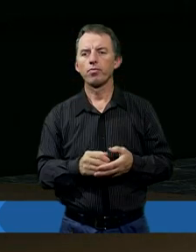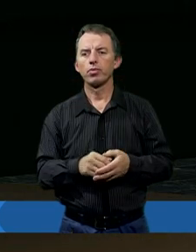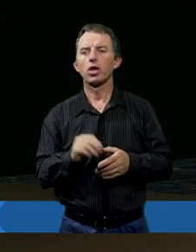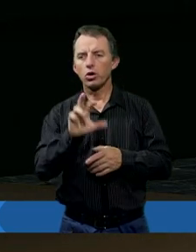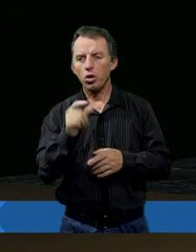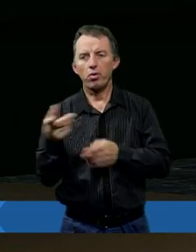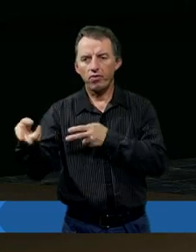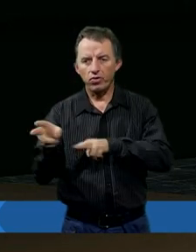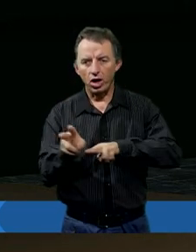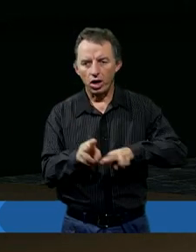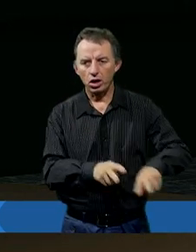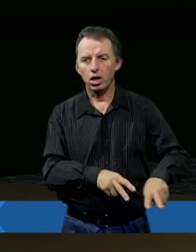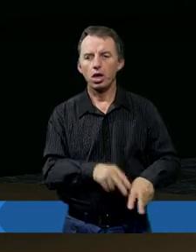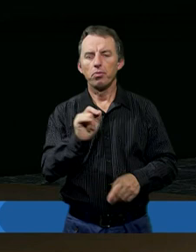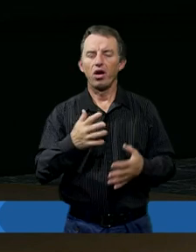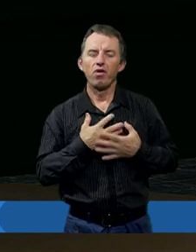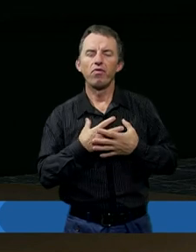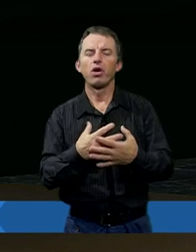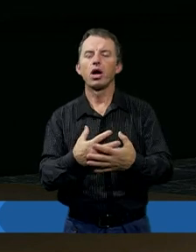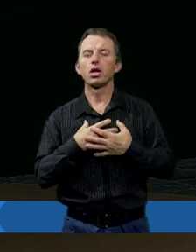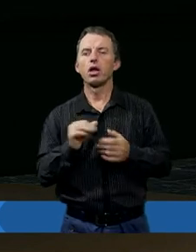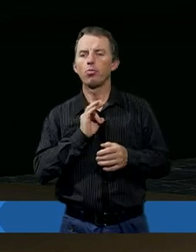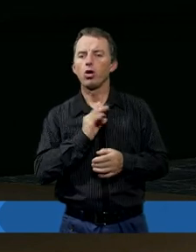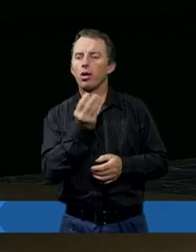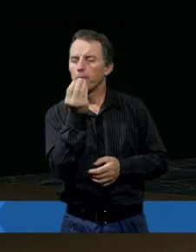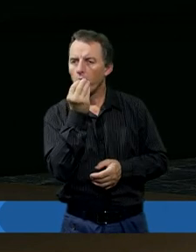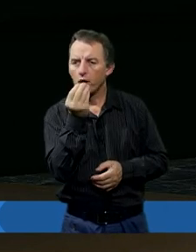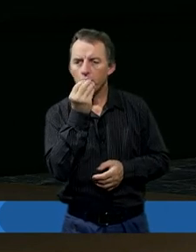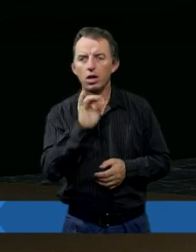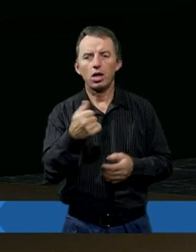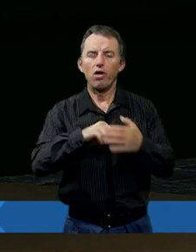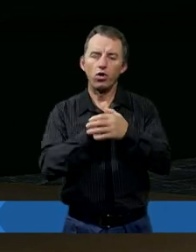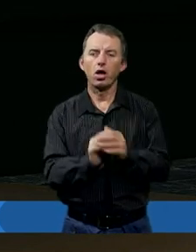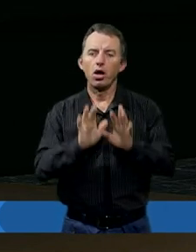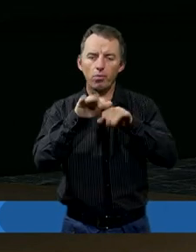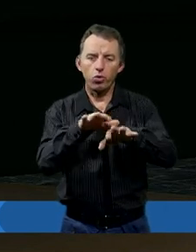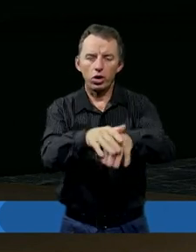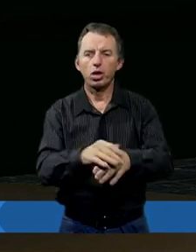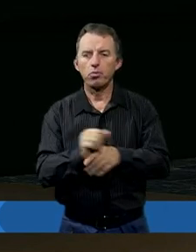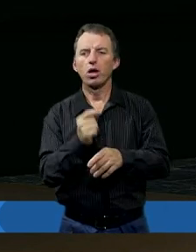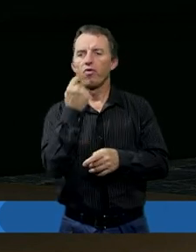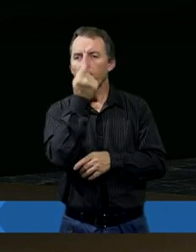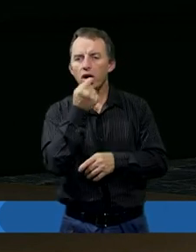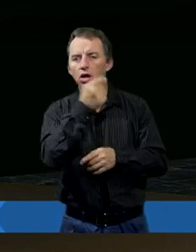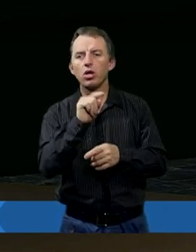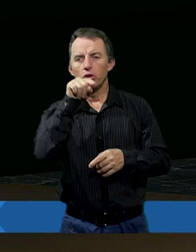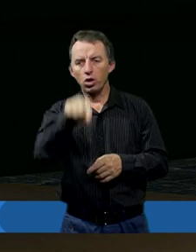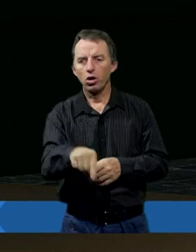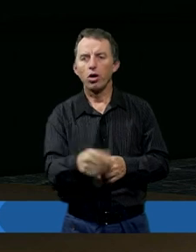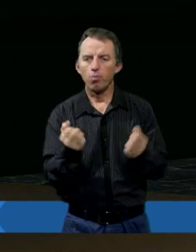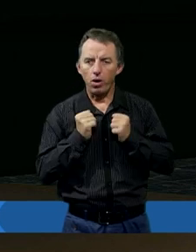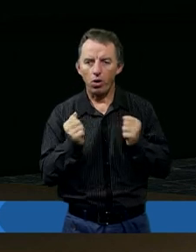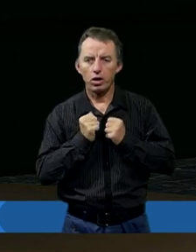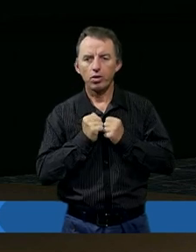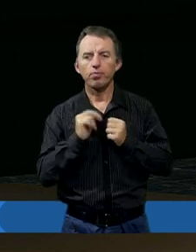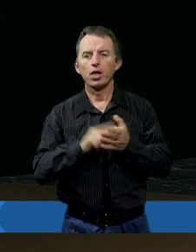konkretnie do Hioba wracam. Bo westchnienia są moim pokarmem, jak woda płyną moje skargi, bo to, czego się